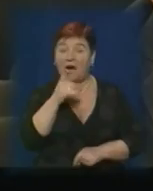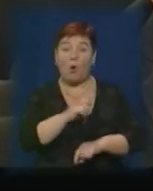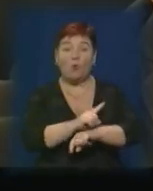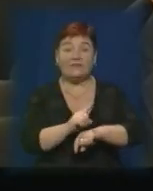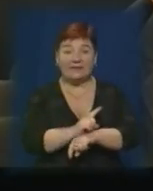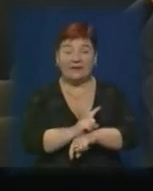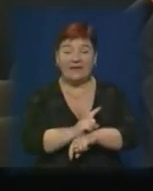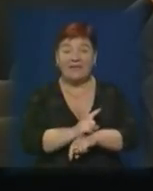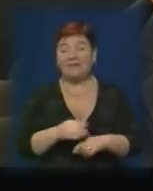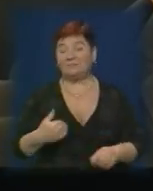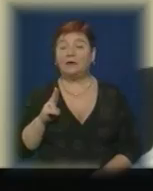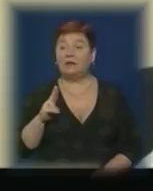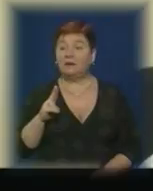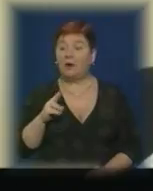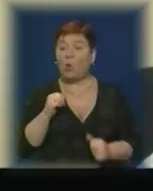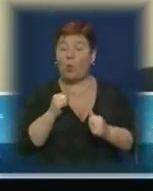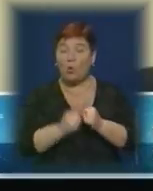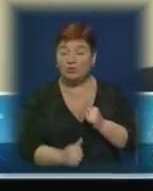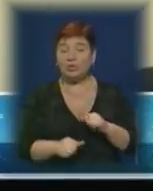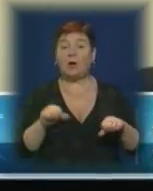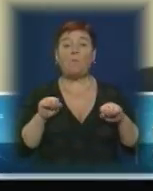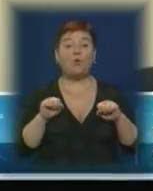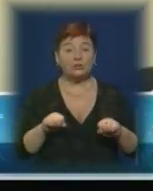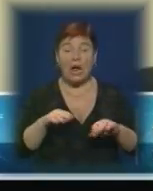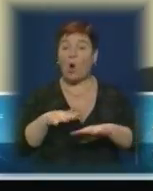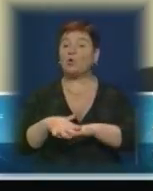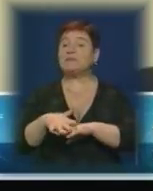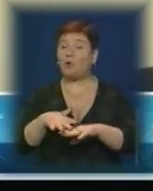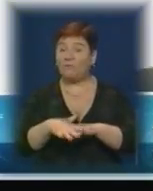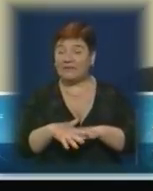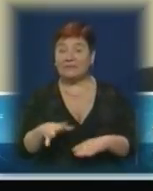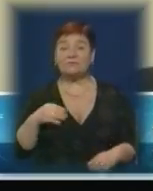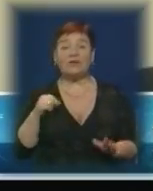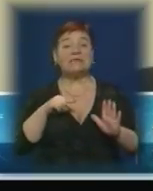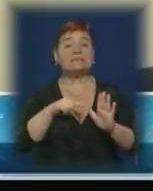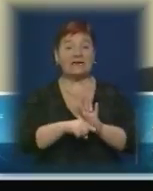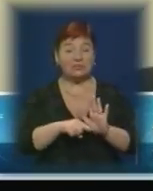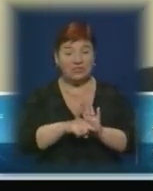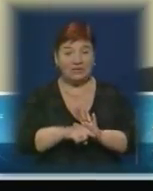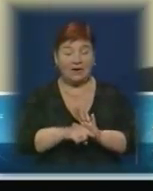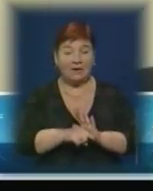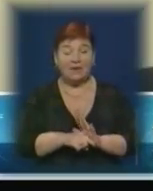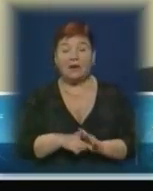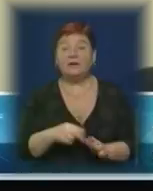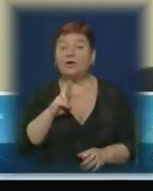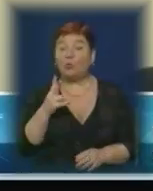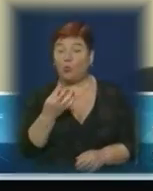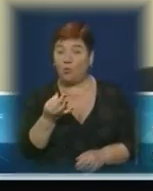гігокалоріях та мегаджоулях. Кожен може розрахувати своє значення, енергію, яку він спожив.